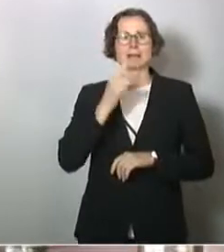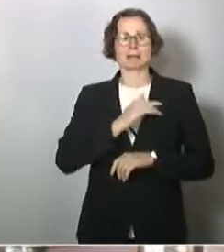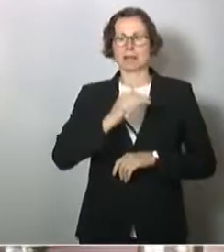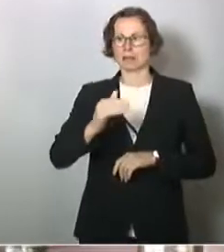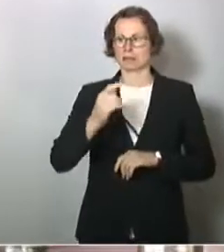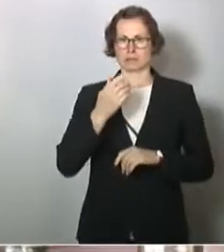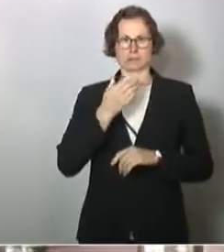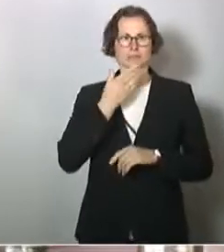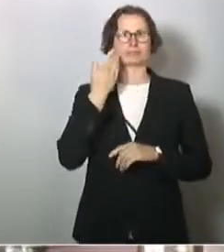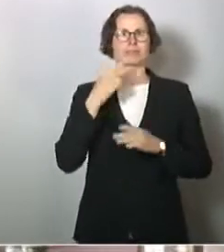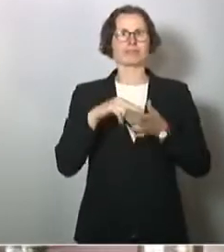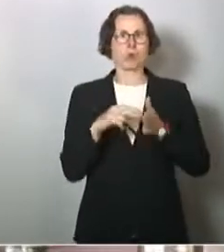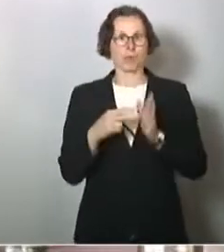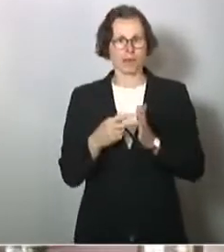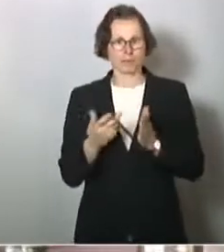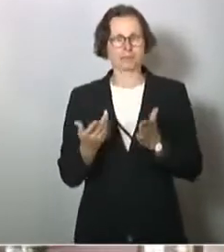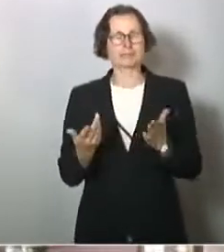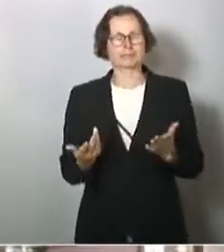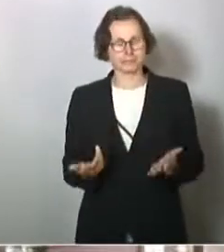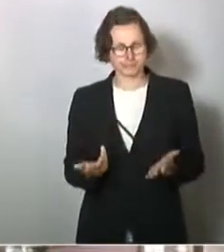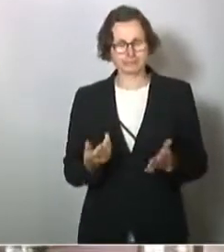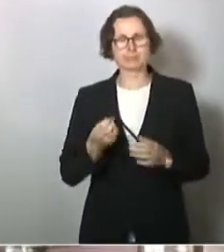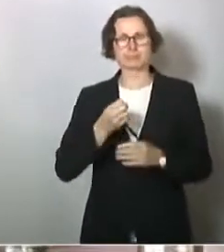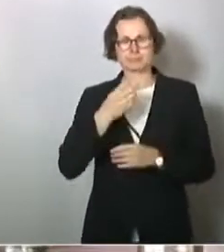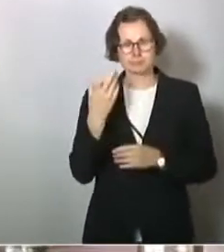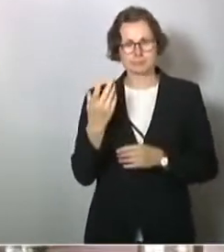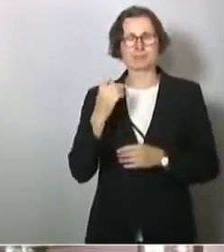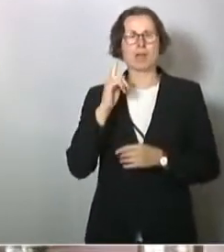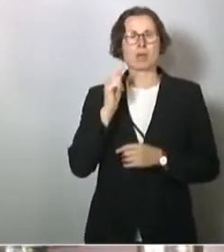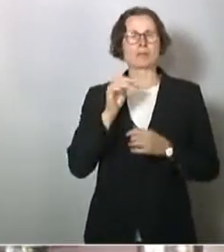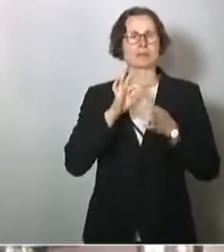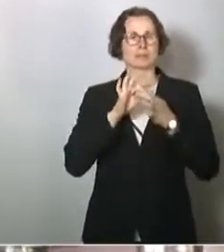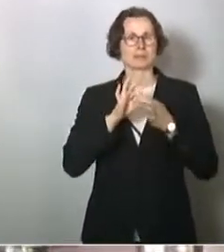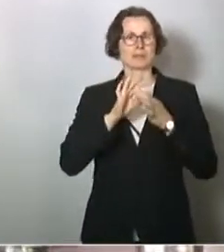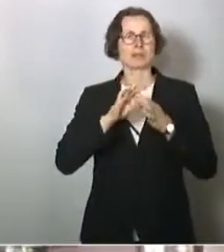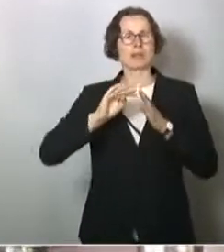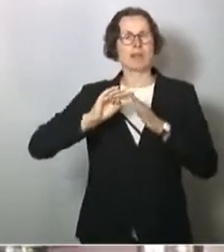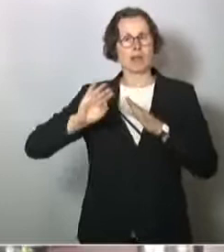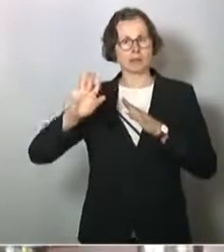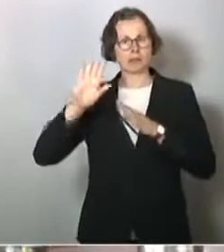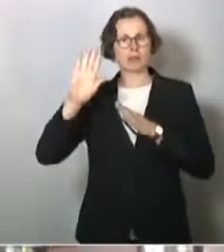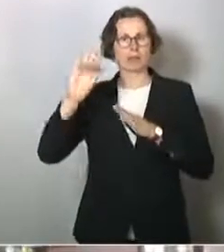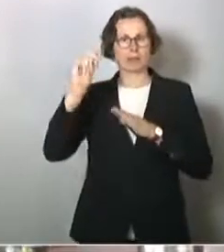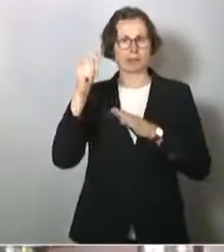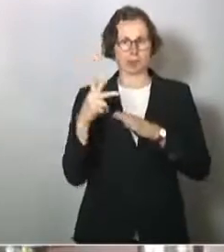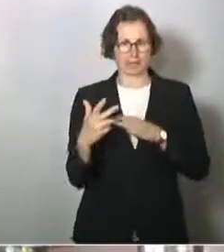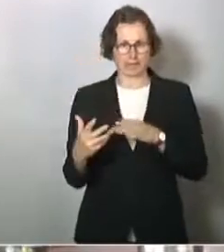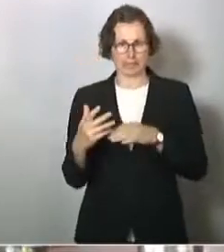unvorbereitet? Ich denke, das hat einerseits natürlich was mit Prioritätensetzung zu tun. Es war,